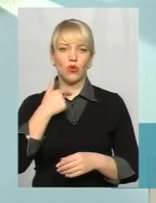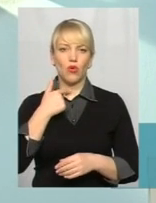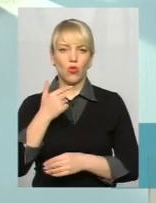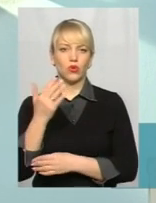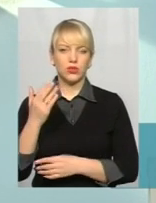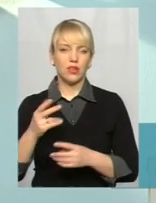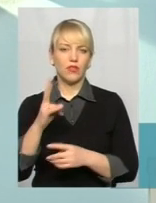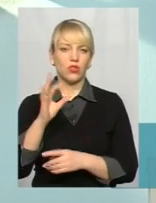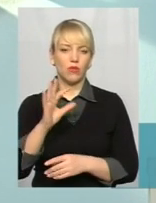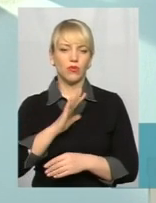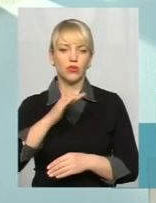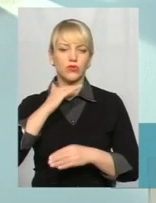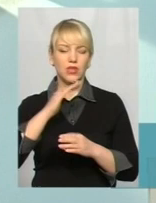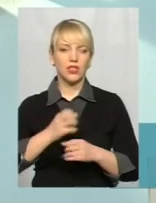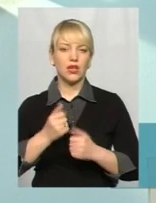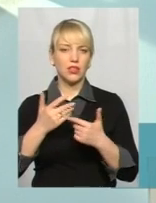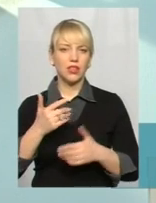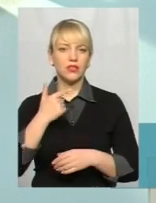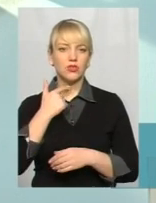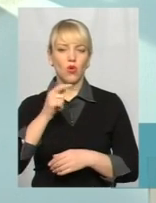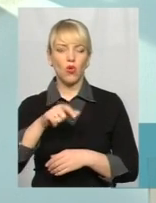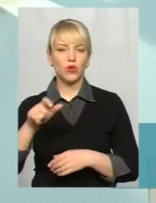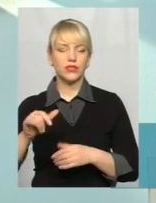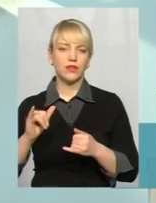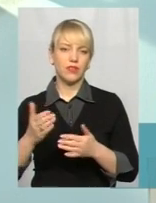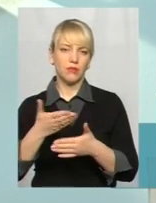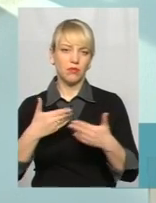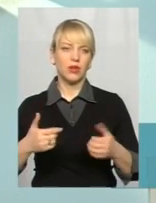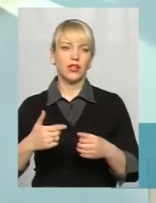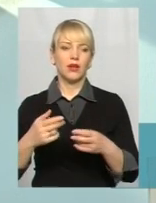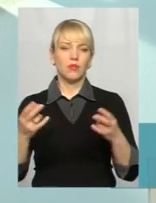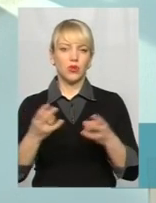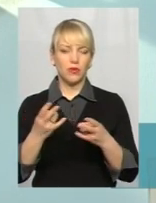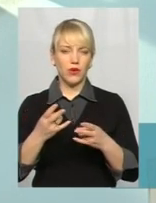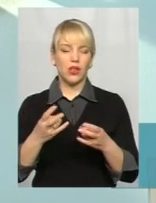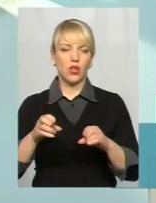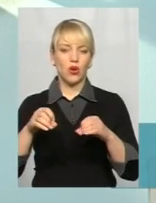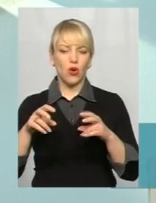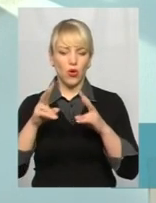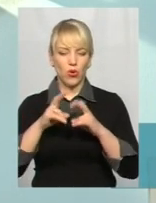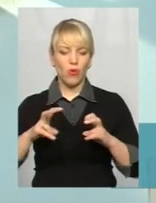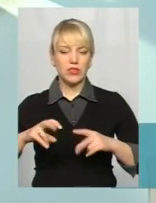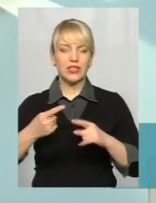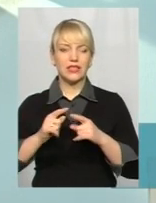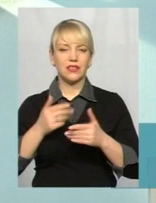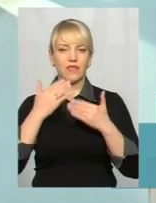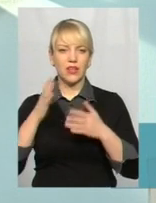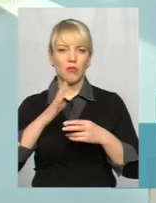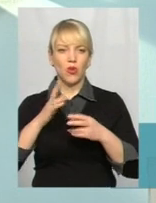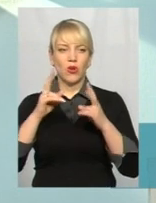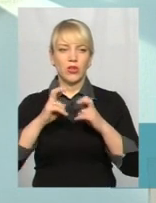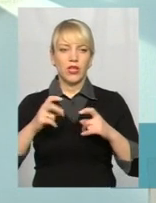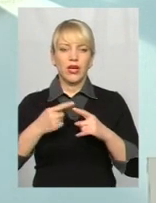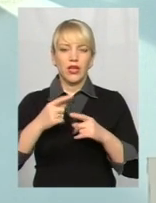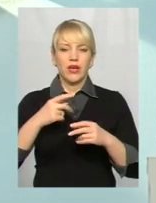кількість голосів мешканців, і воно так само потребувало розгляду. Це звернення було розглянуто, і так само вивчаючи стан